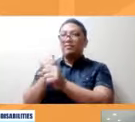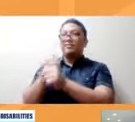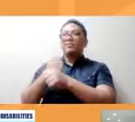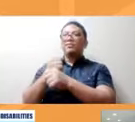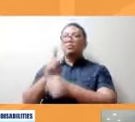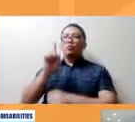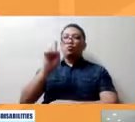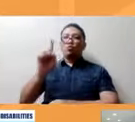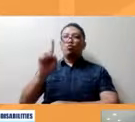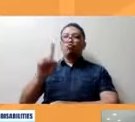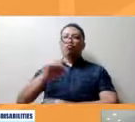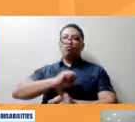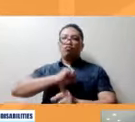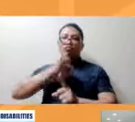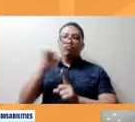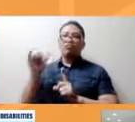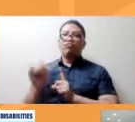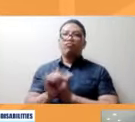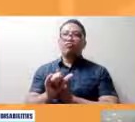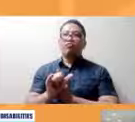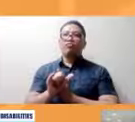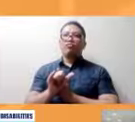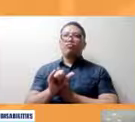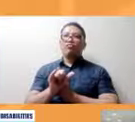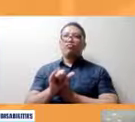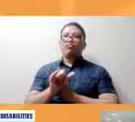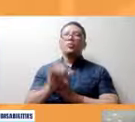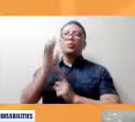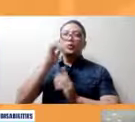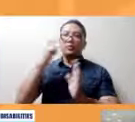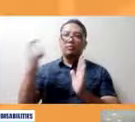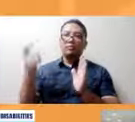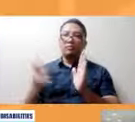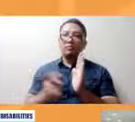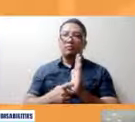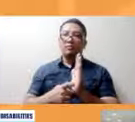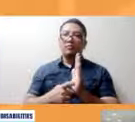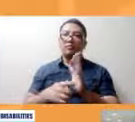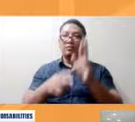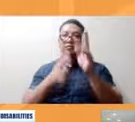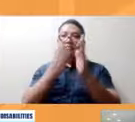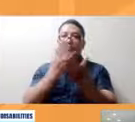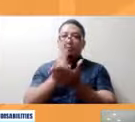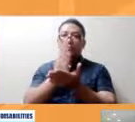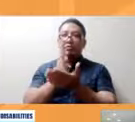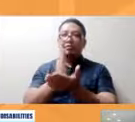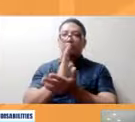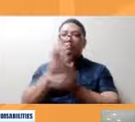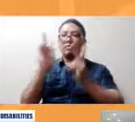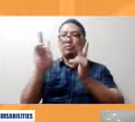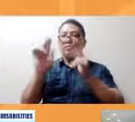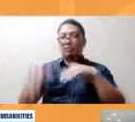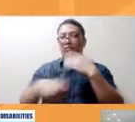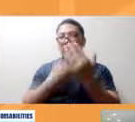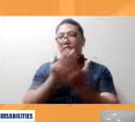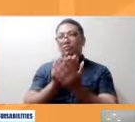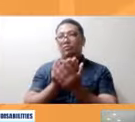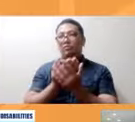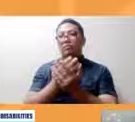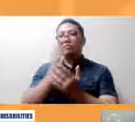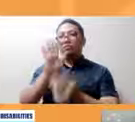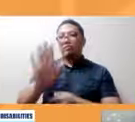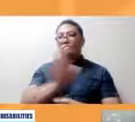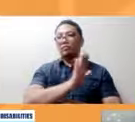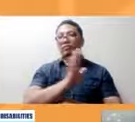lipunan na kinikilala ang karapatan ng lahat ng kanyang mga